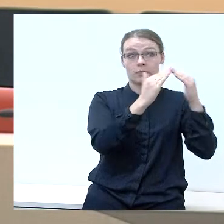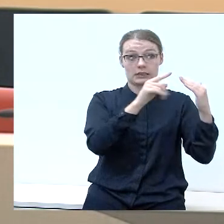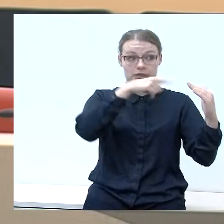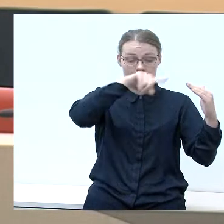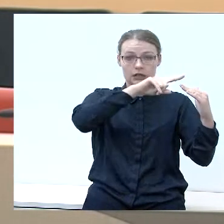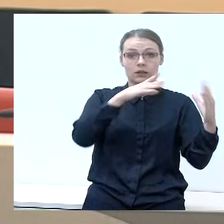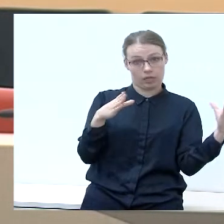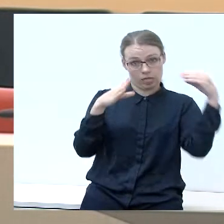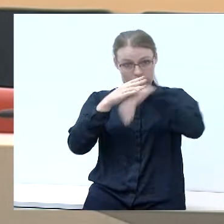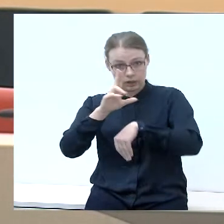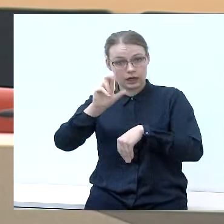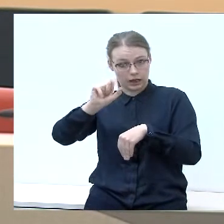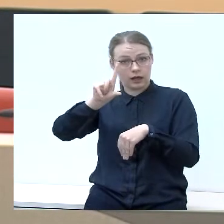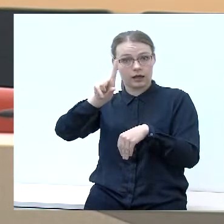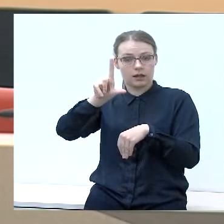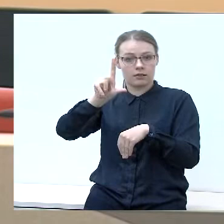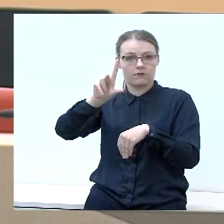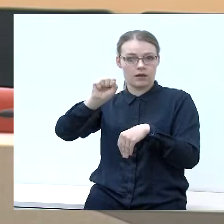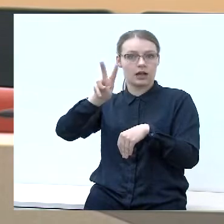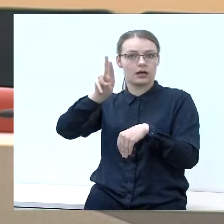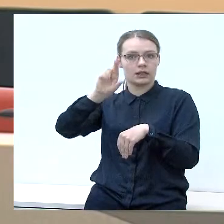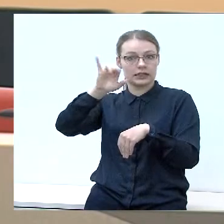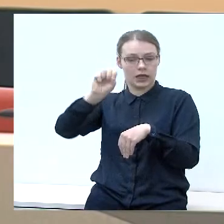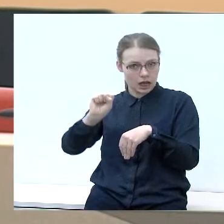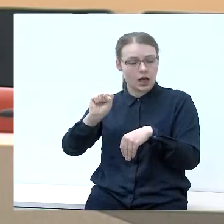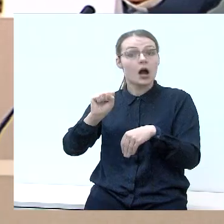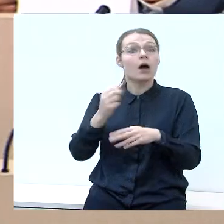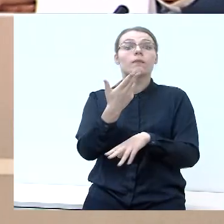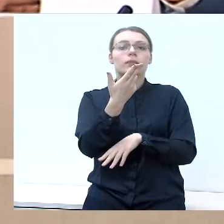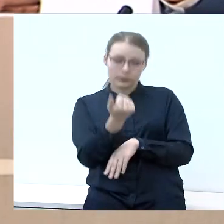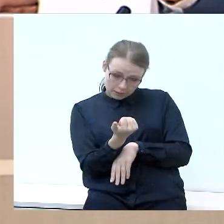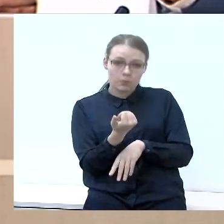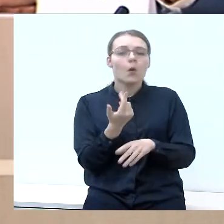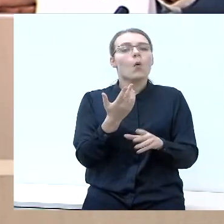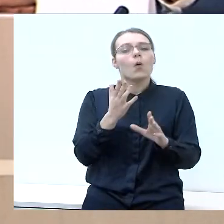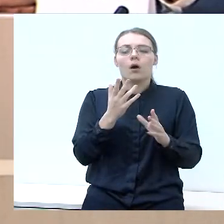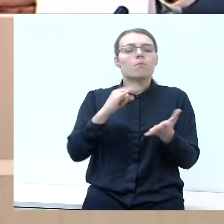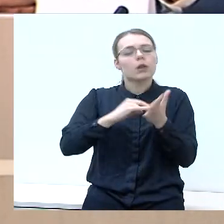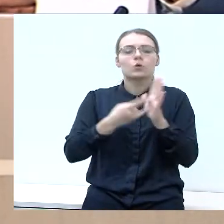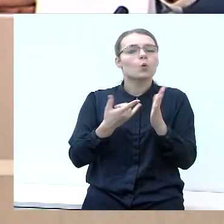priskiriamas Kalvarijai? Jei taip, tai ką planuojate nuveikti miestelio labai?